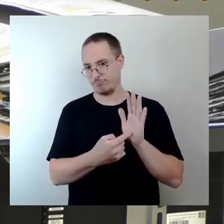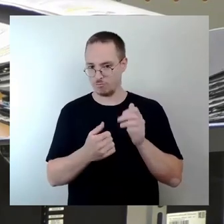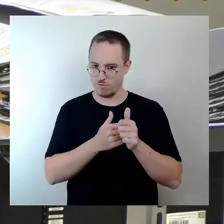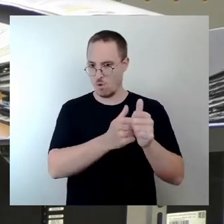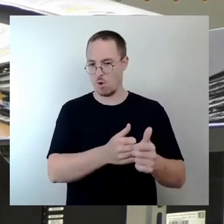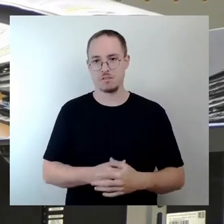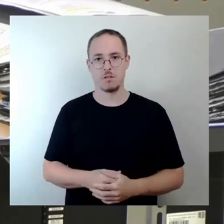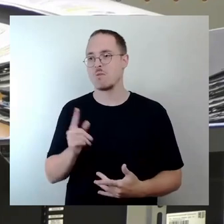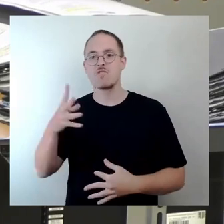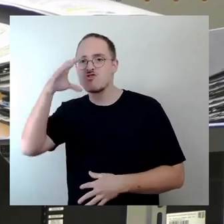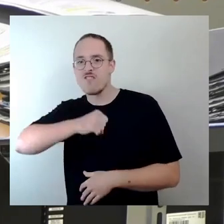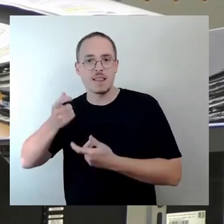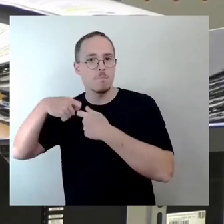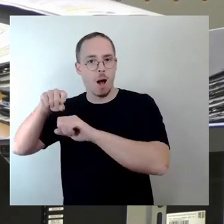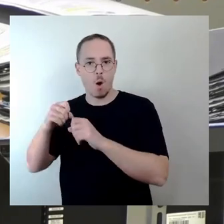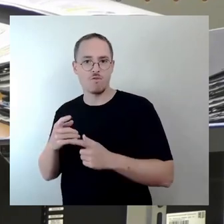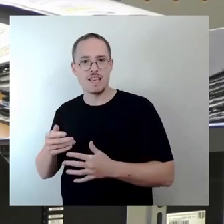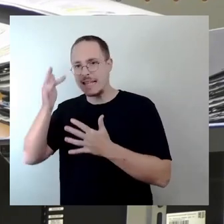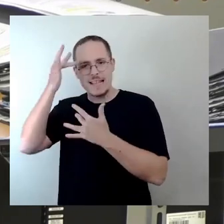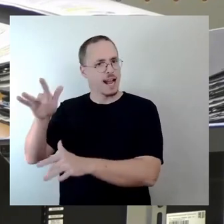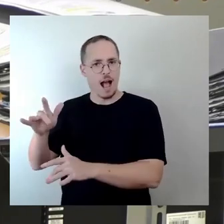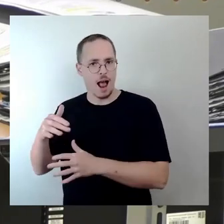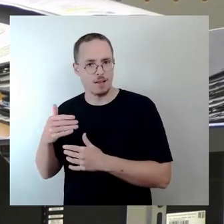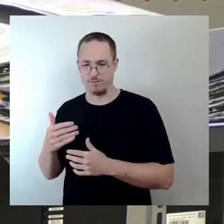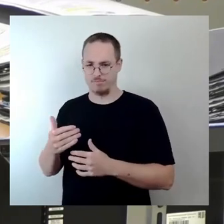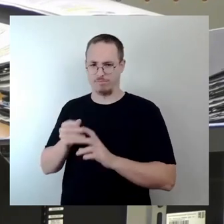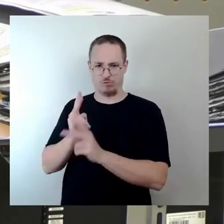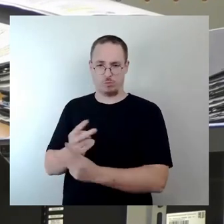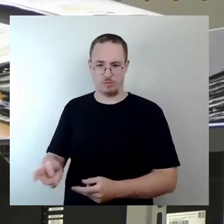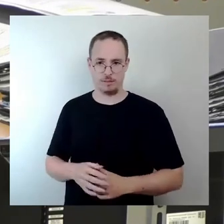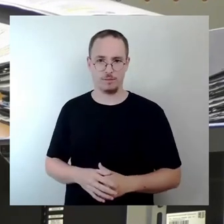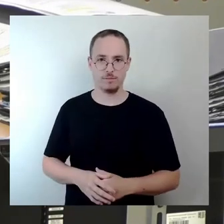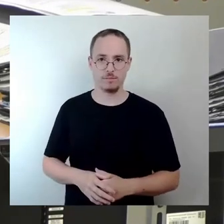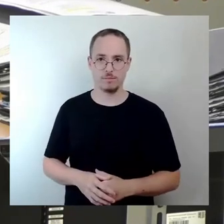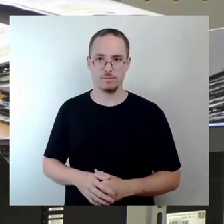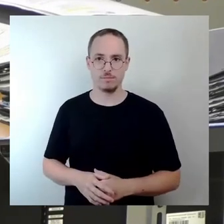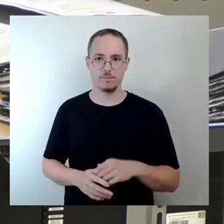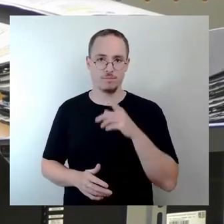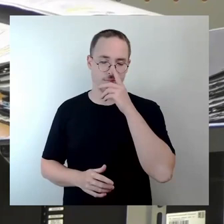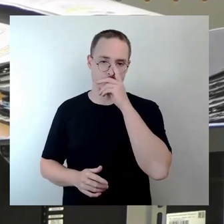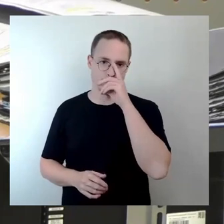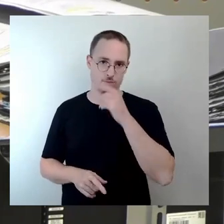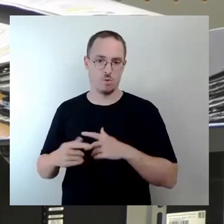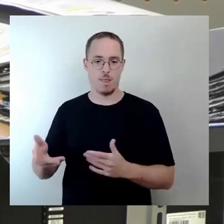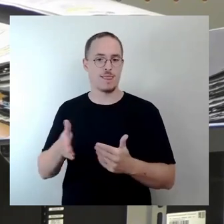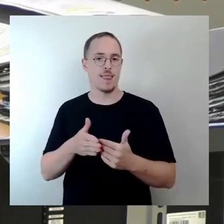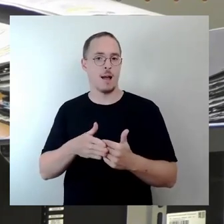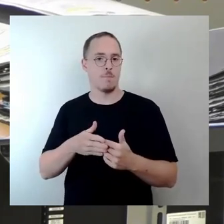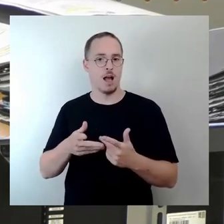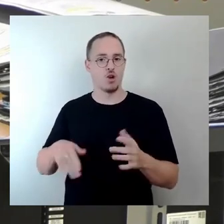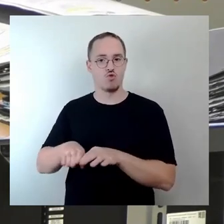sondern es ist durch eine Eigentümerin, die am gleichen Standort oder am Nachbargrundstück Wohnungsbau errichten wollte,